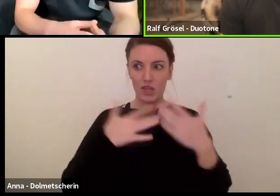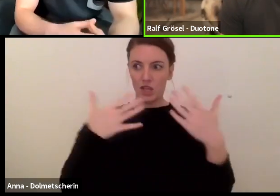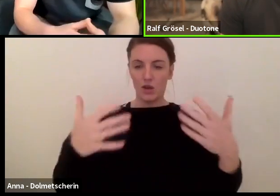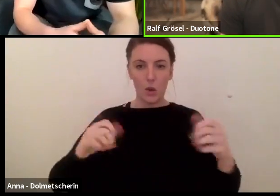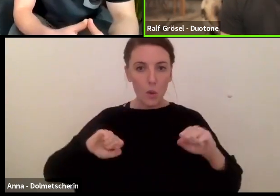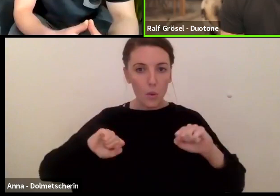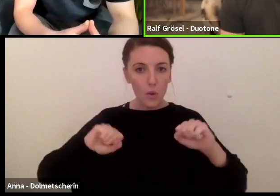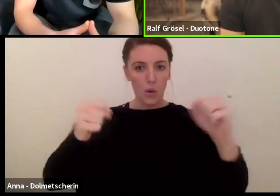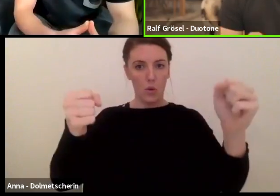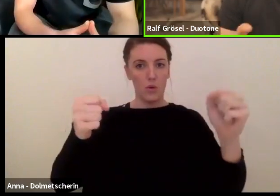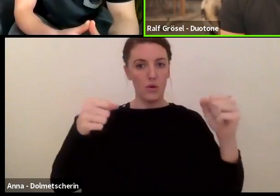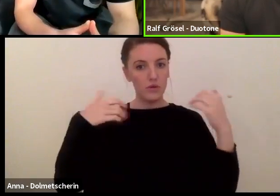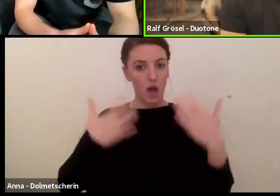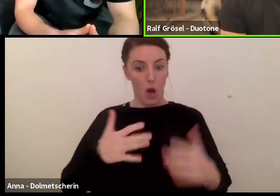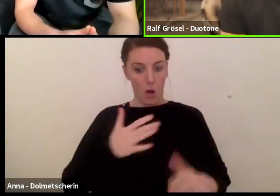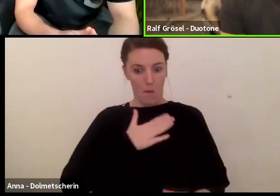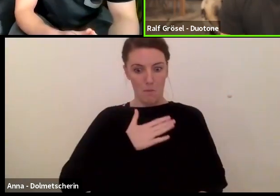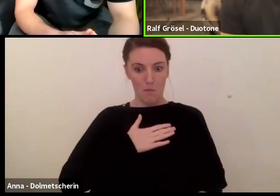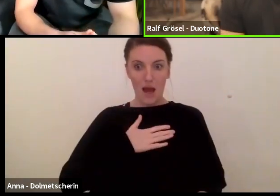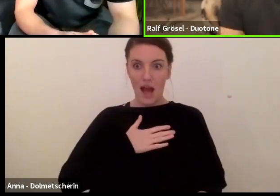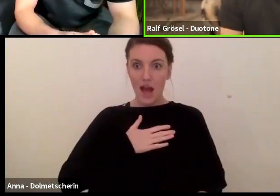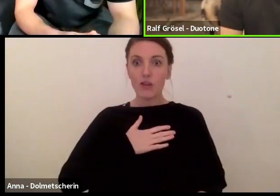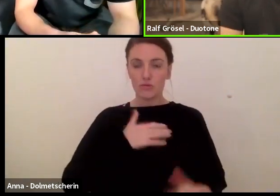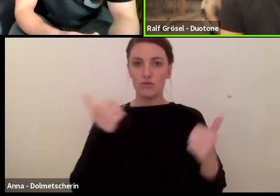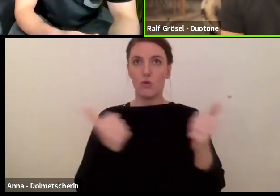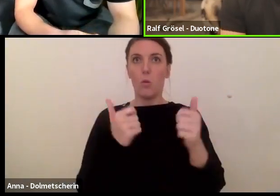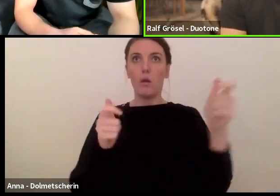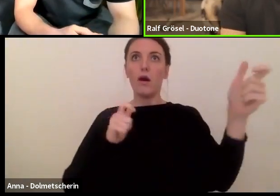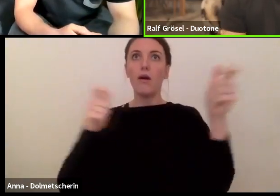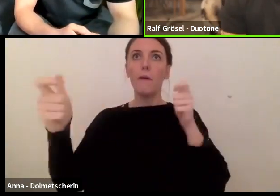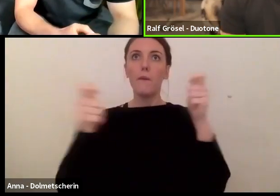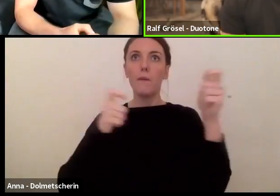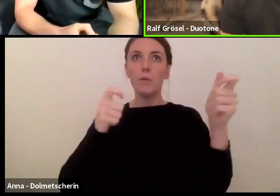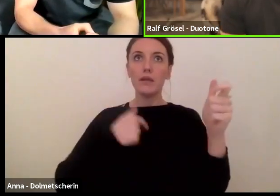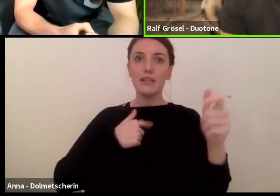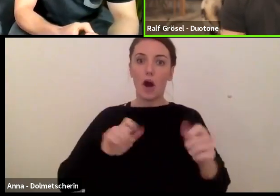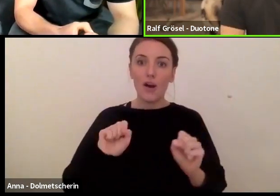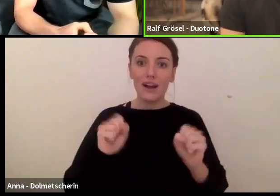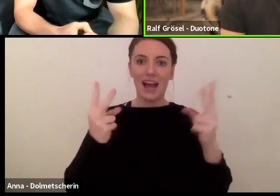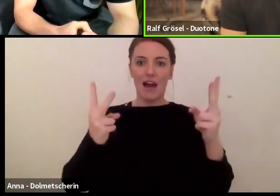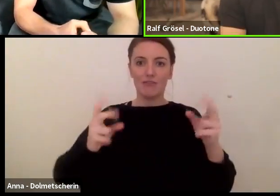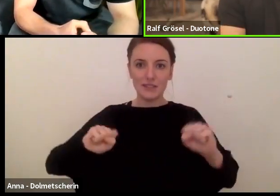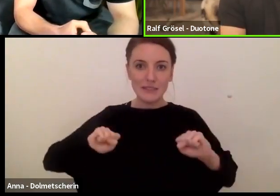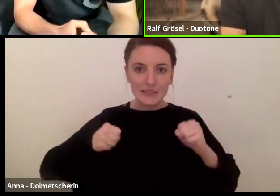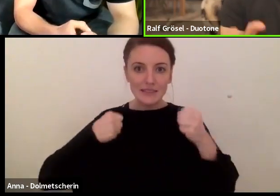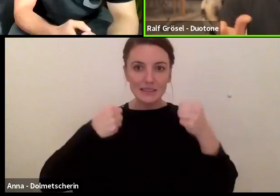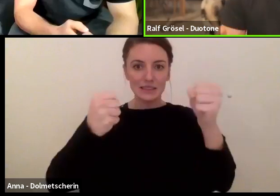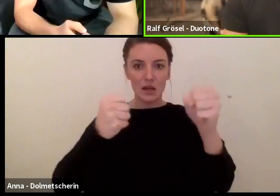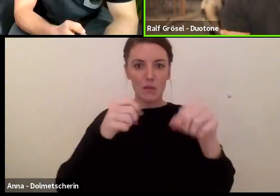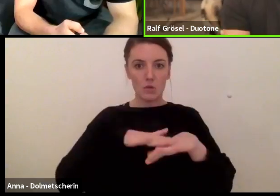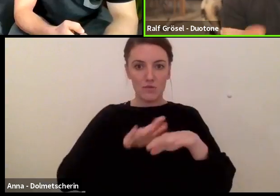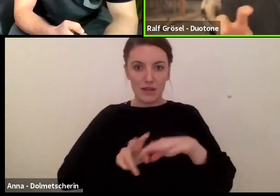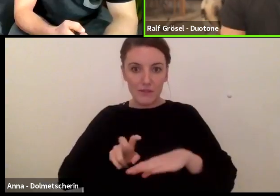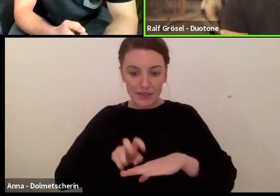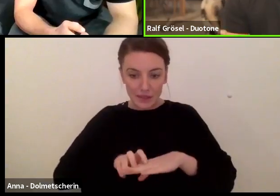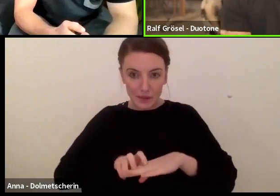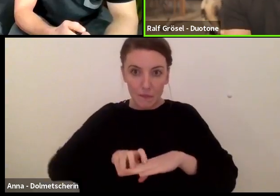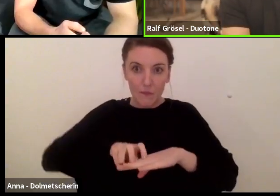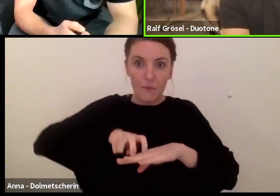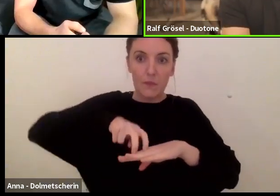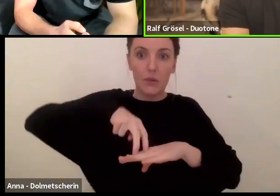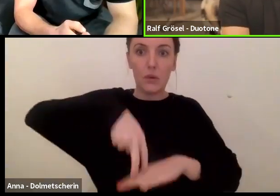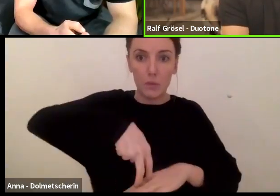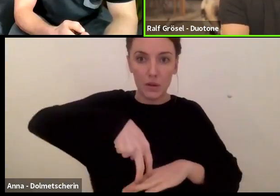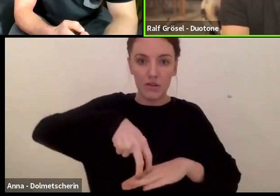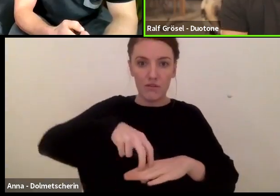Lage bist, wieder Kraft zu generieren. Zum Beispiel, wenn du aufs Foil drauf möchtest. Dann brauchst du ja diesen Hook, den Moment, der dich quasi